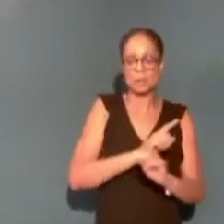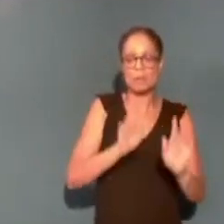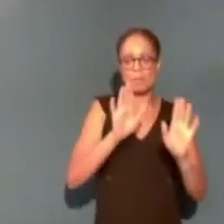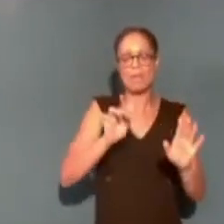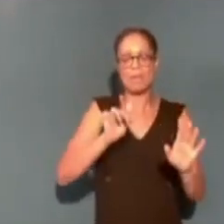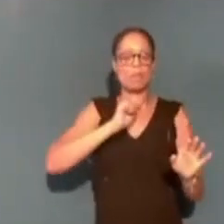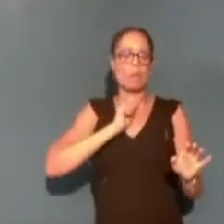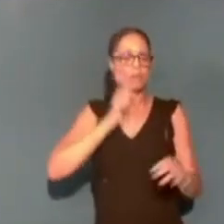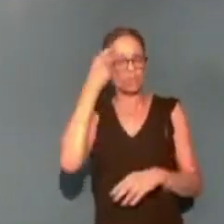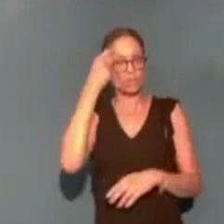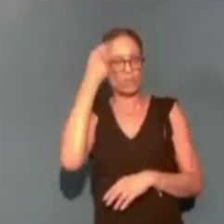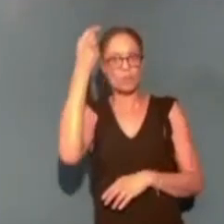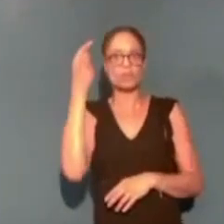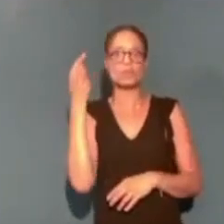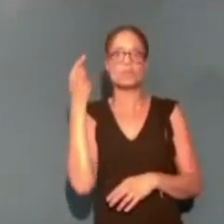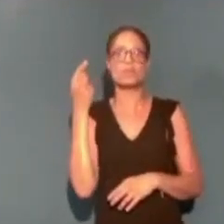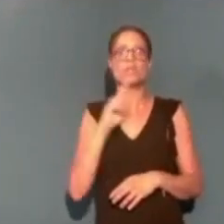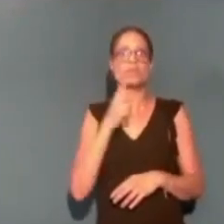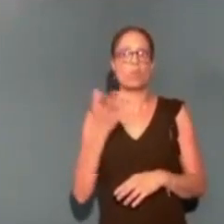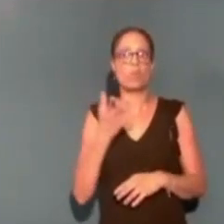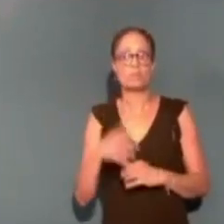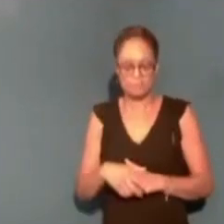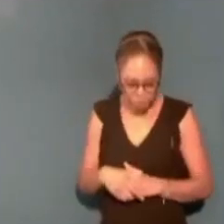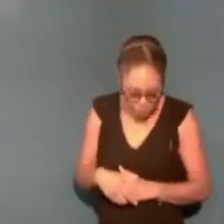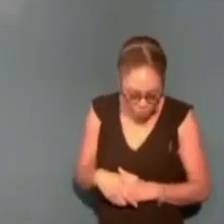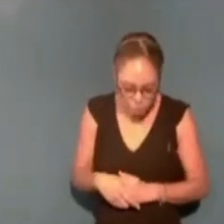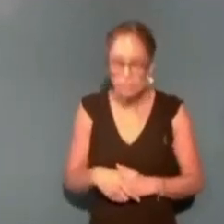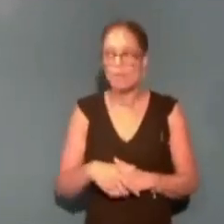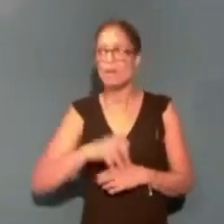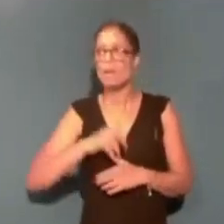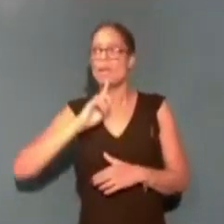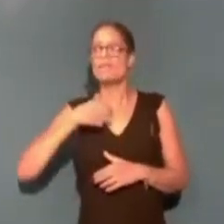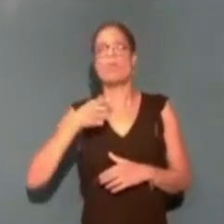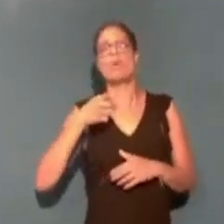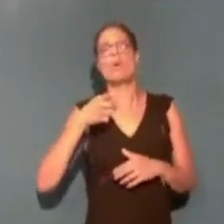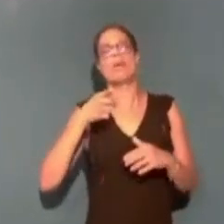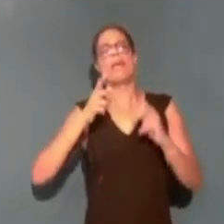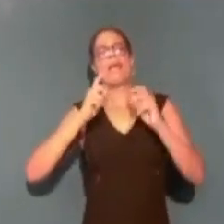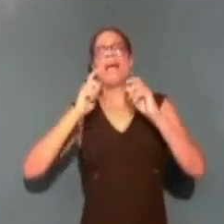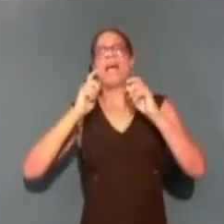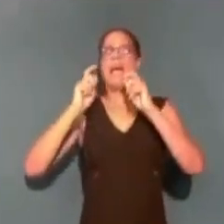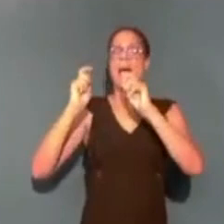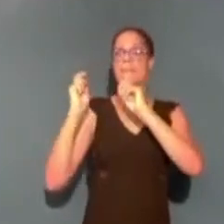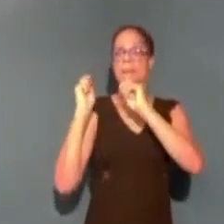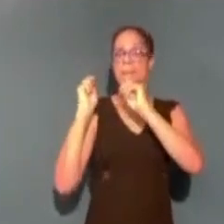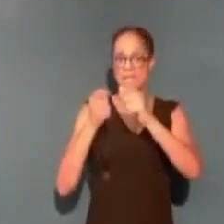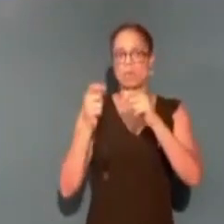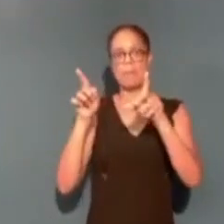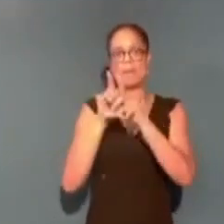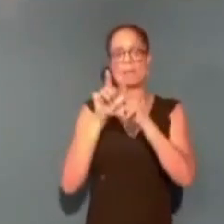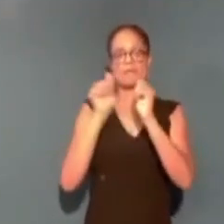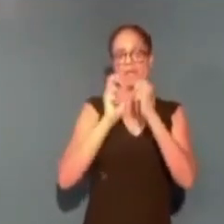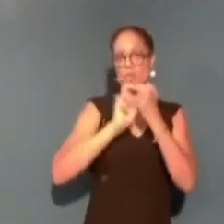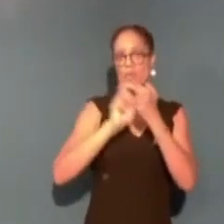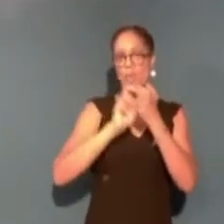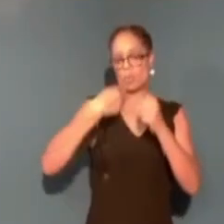ceux qui pensent qu'il faut, soit que nous aient une habilitation, comme nous l'avons eue pour le transport, pour qu'on légifère nous-mêmes,